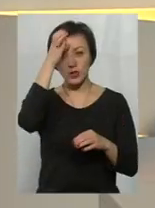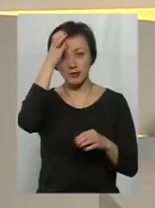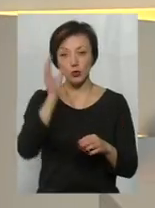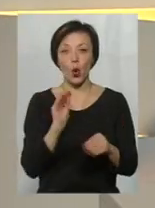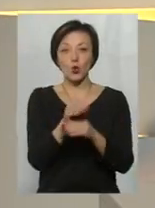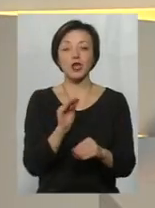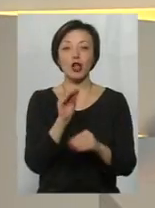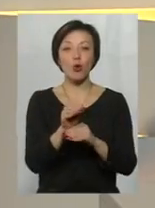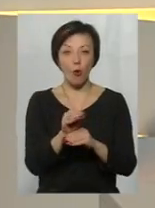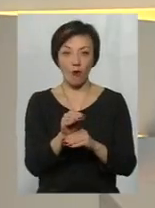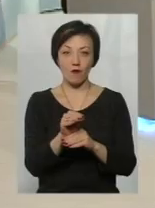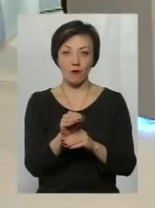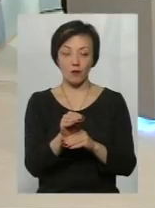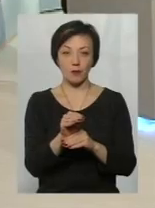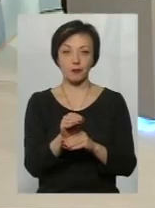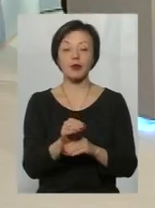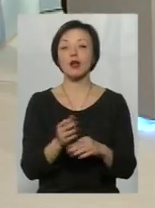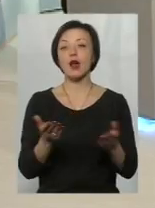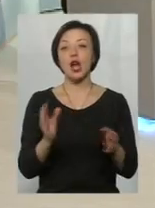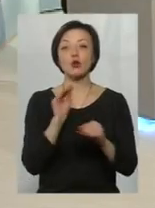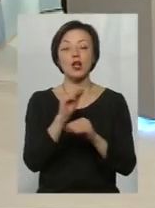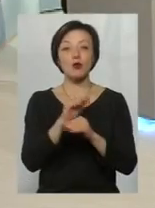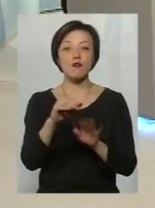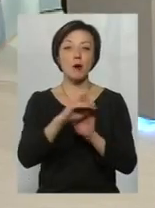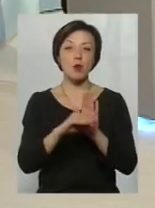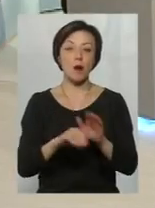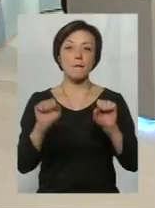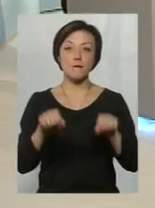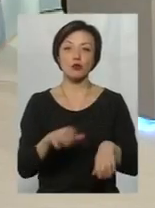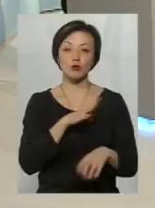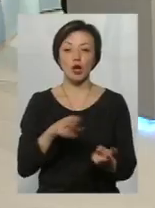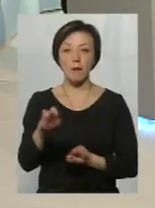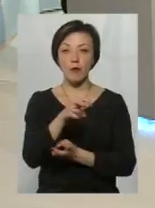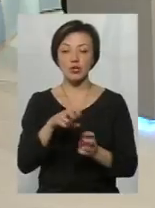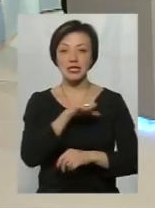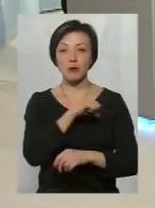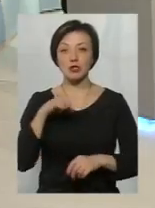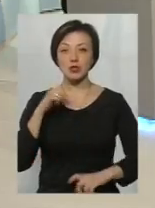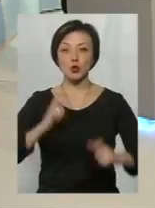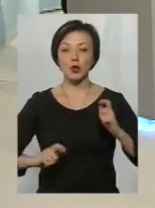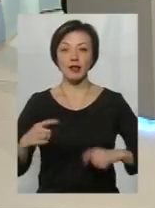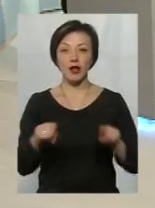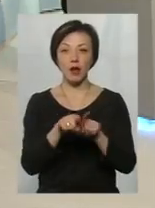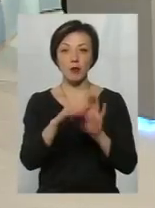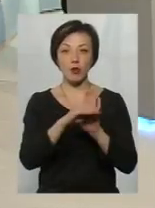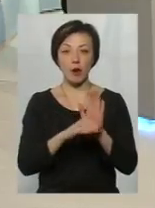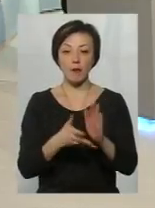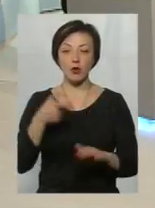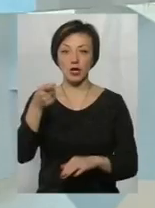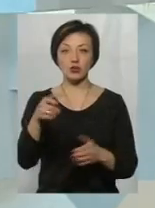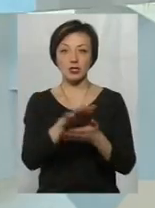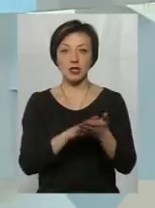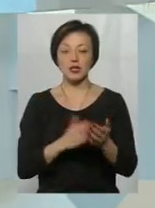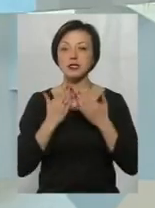додаткову, навчаючись тут. Додатковими програмами може бути пошук самостійно студентами таких програм, нам подача заявок, вони